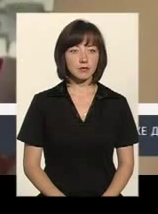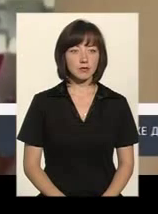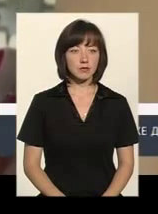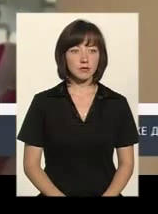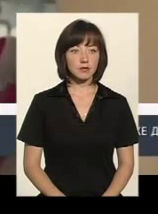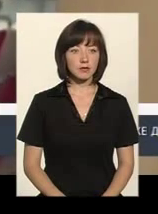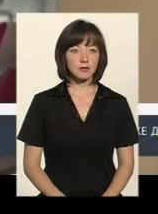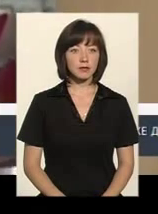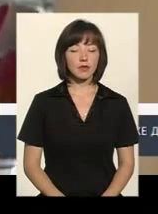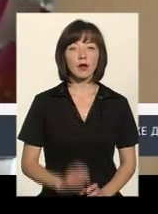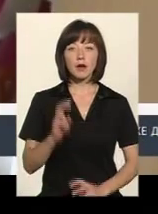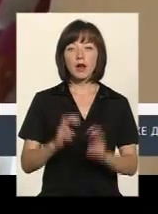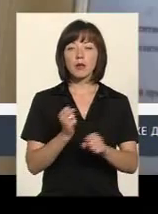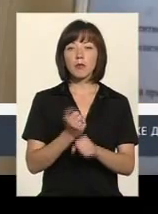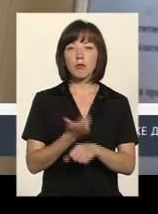Підприємство.